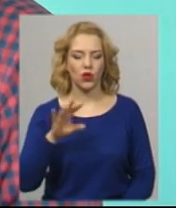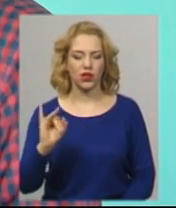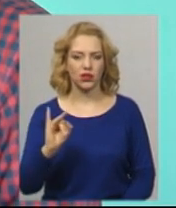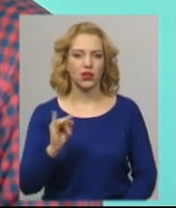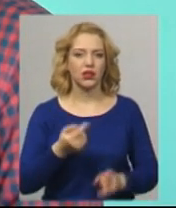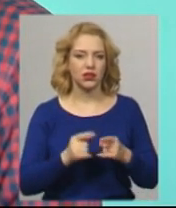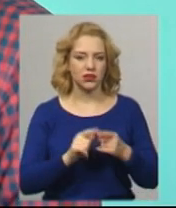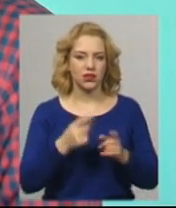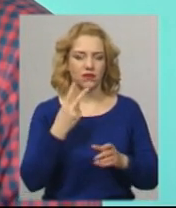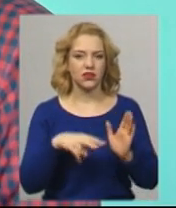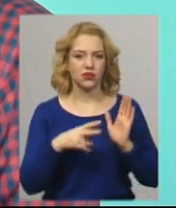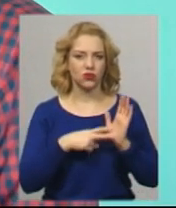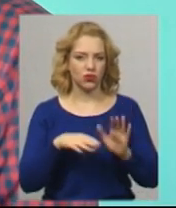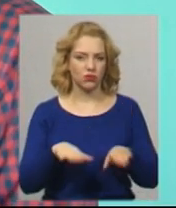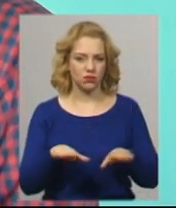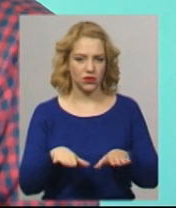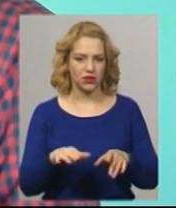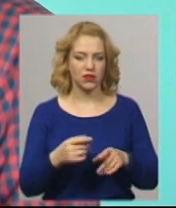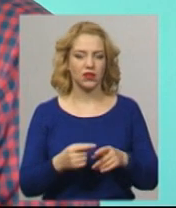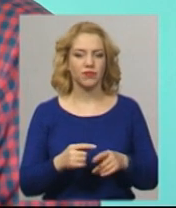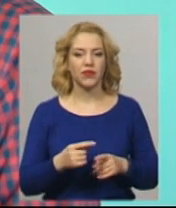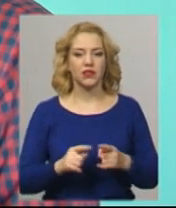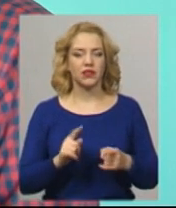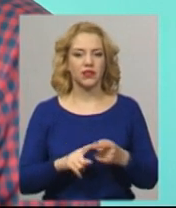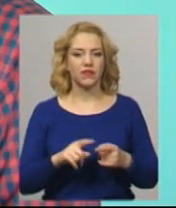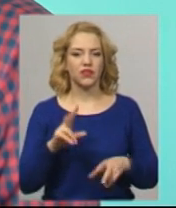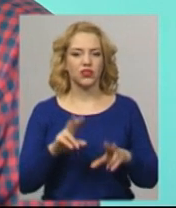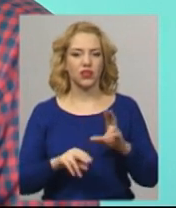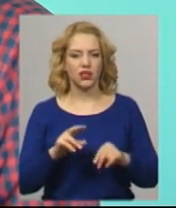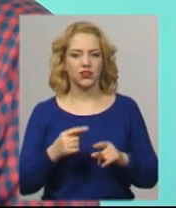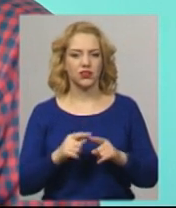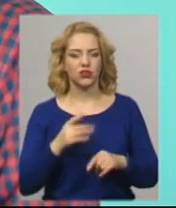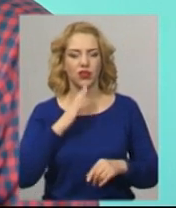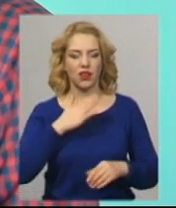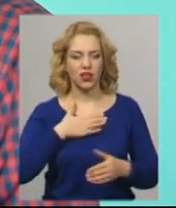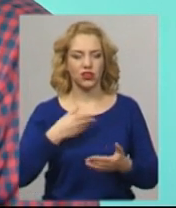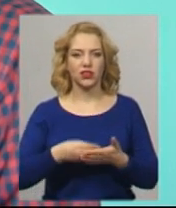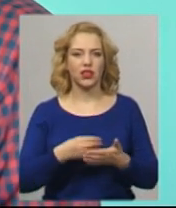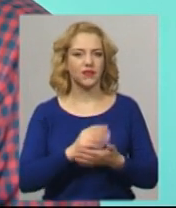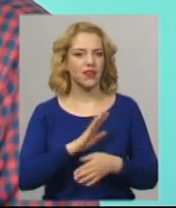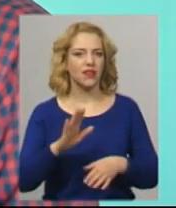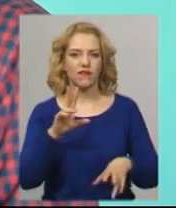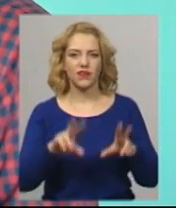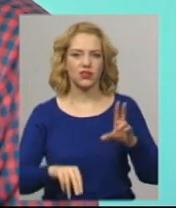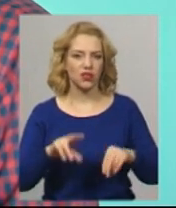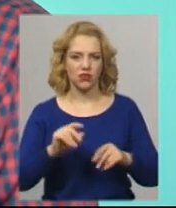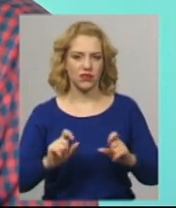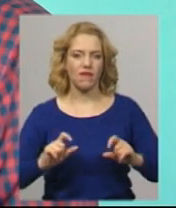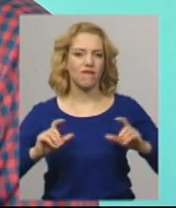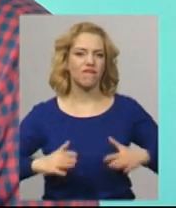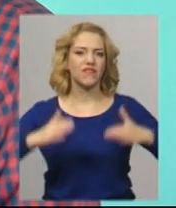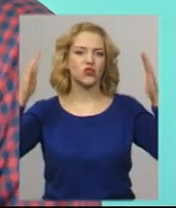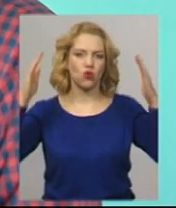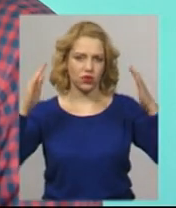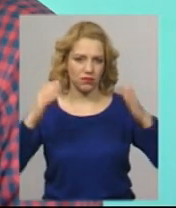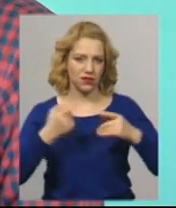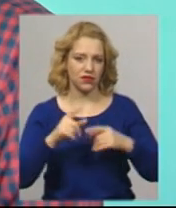місце 43. Тобто наші тарифи серед ліцензіатів Нацкомісії не є високими, скажімо